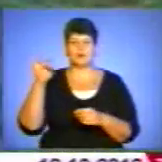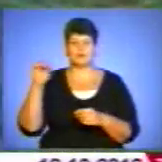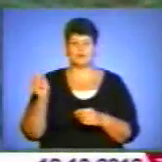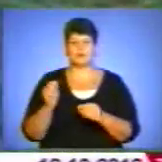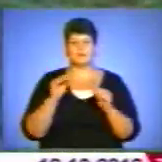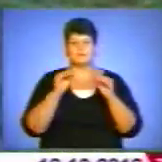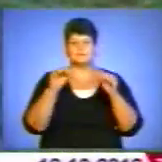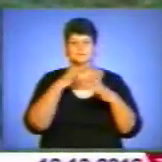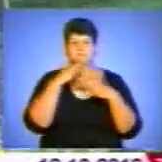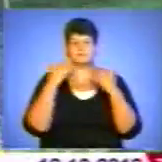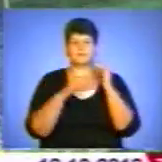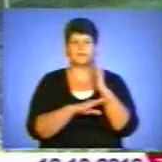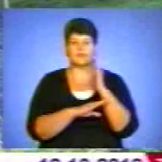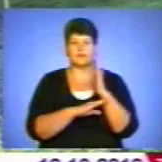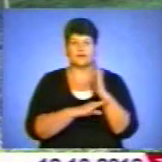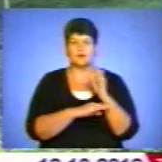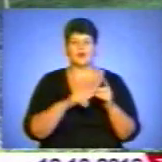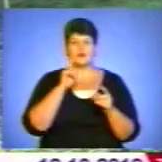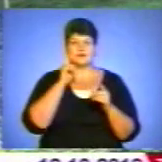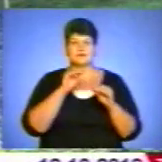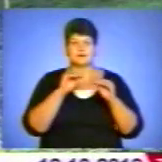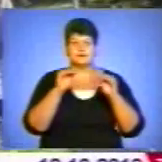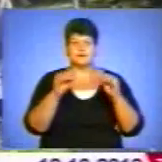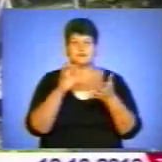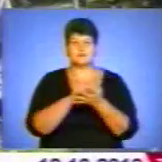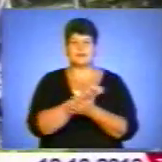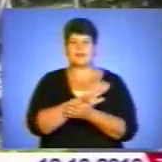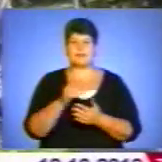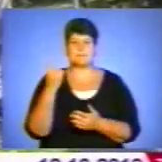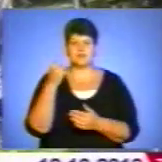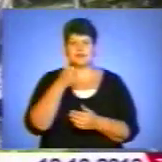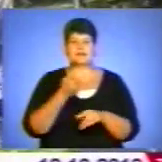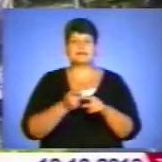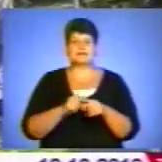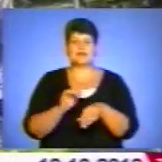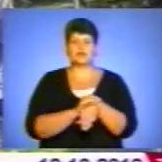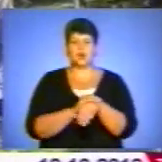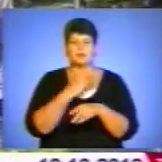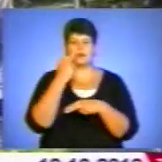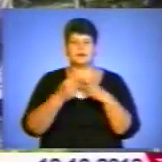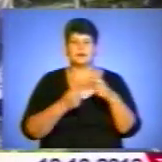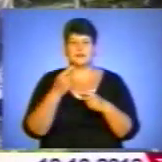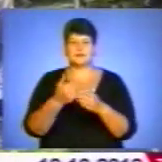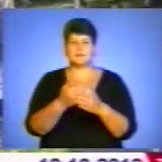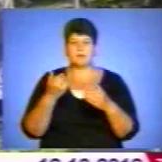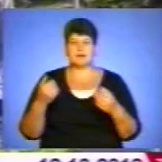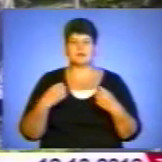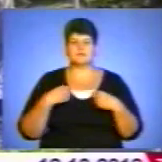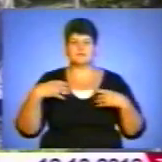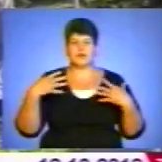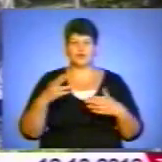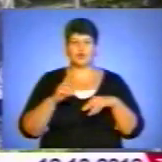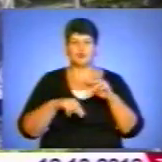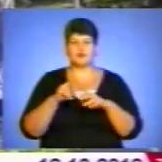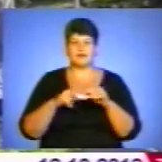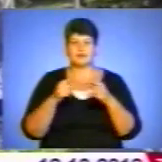Відродження. Озелененням вони займаються вже не перший рік. Стало доброю традицією перед святами. Будівельна організація